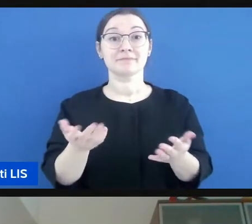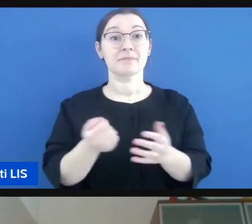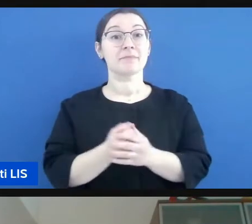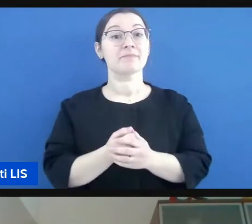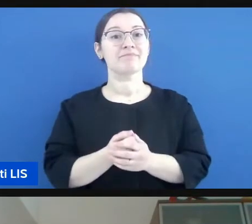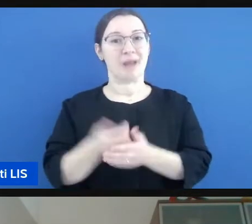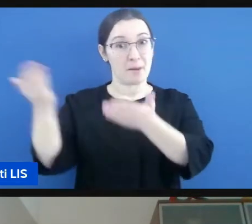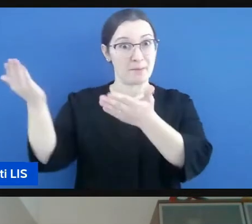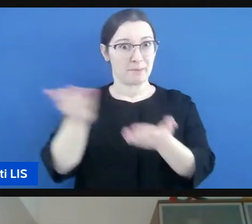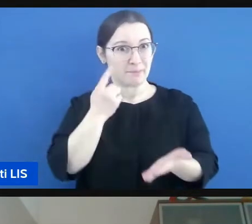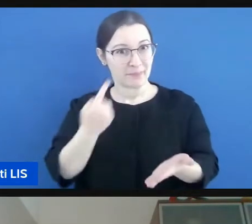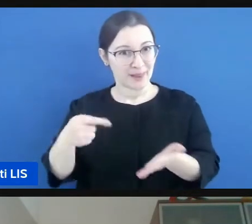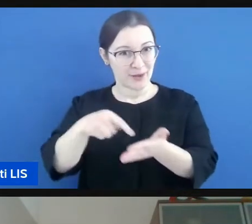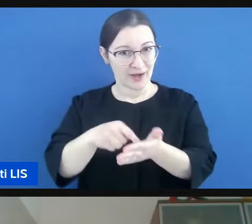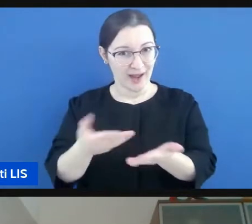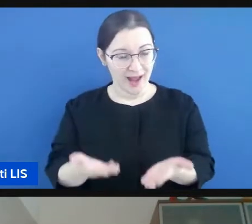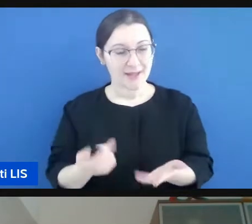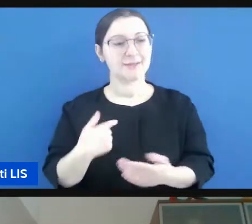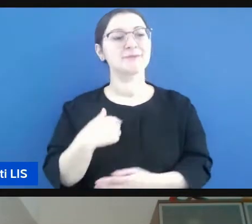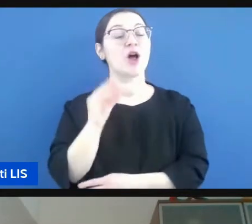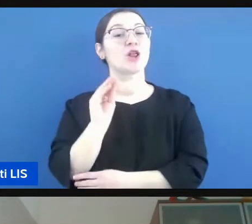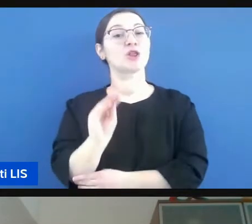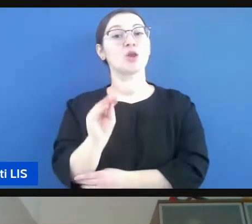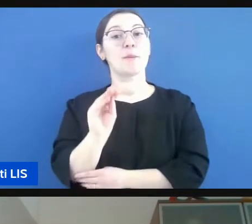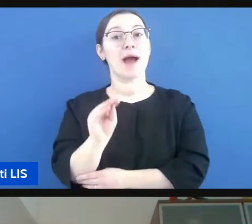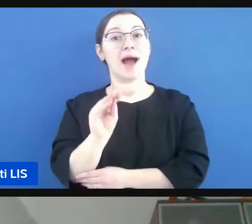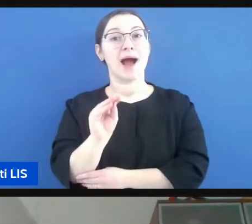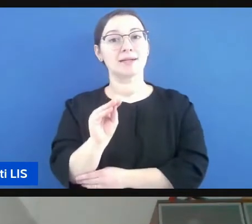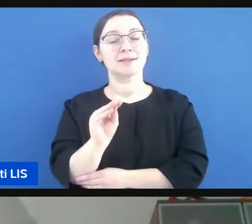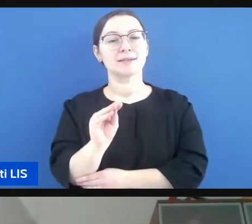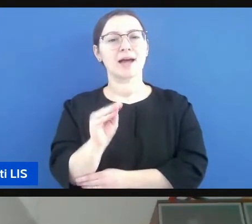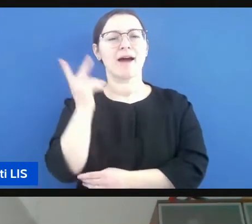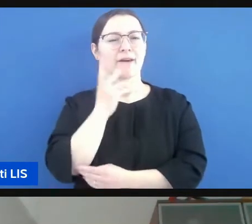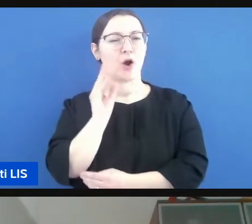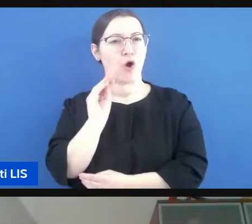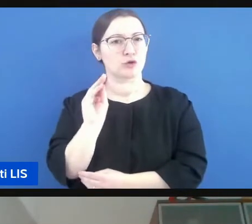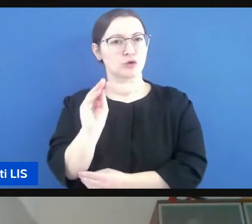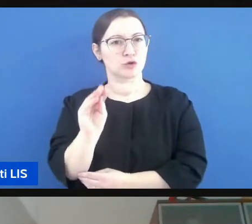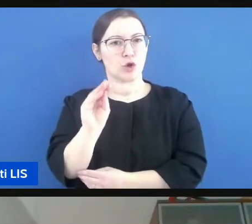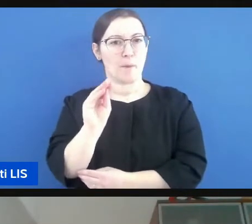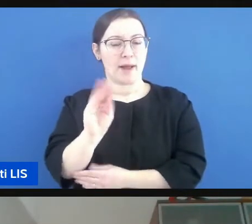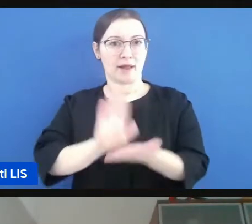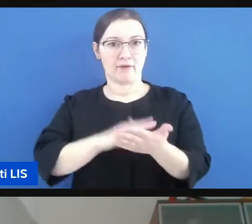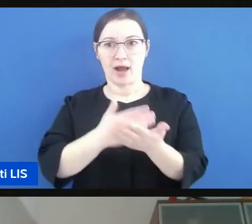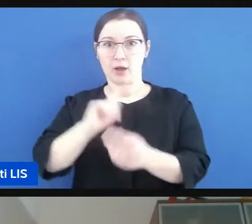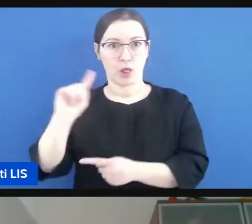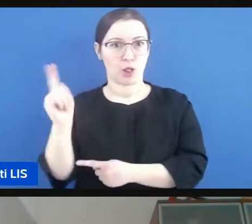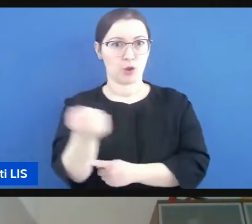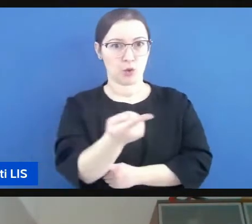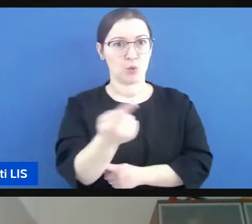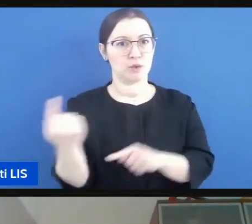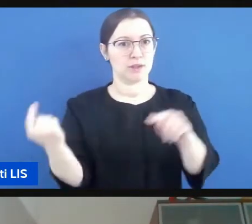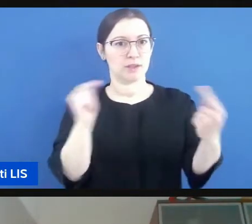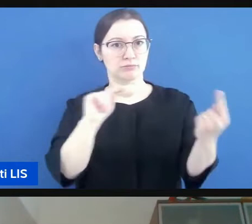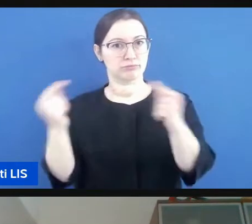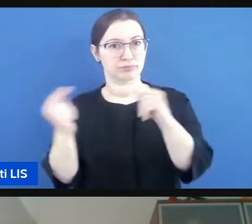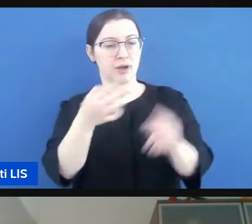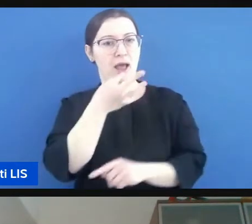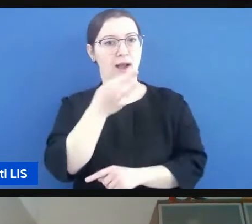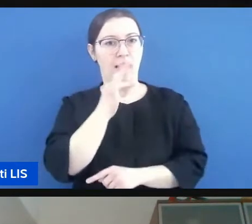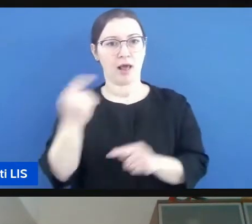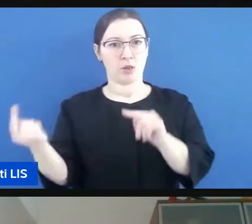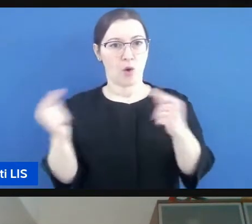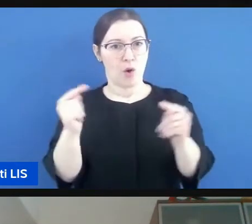alle quali pongo una domanda che in realtà poi è la domanda per tutti anche gli altri relatori che sono